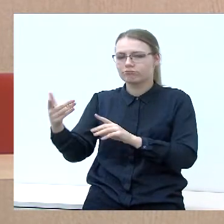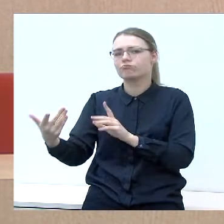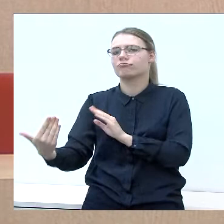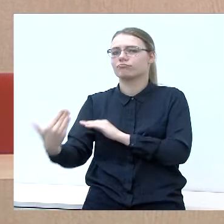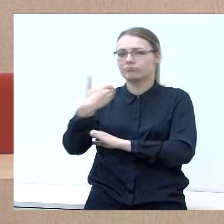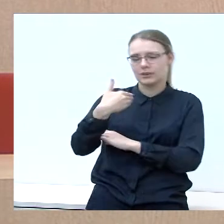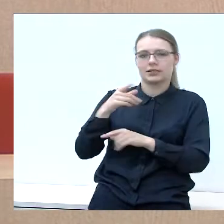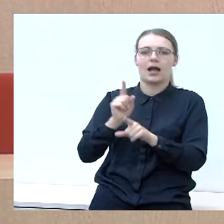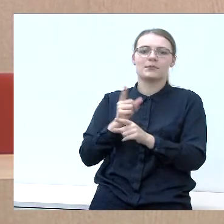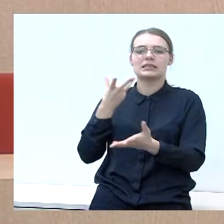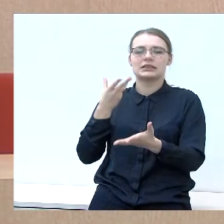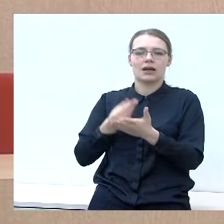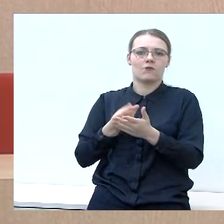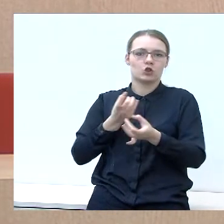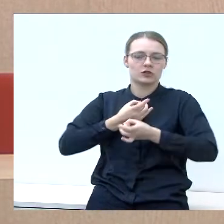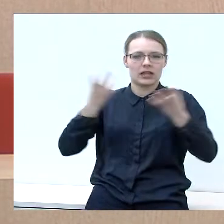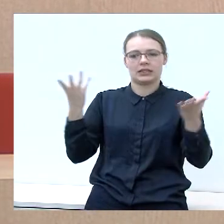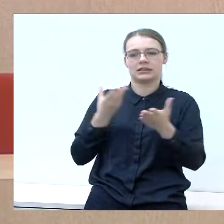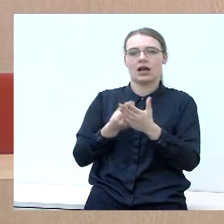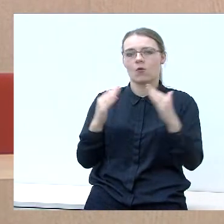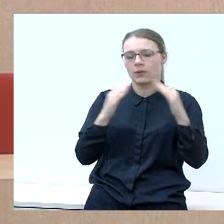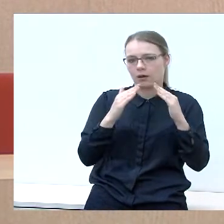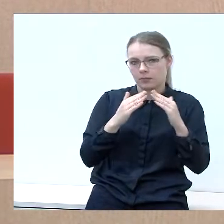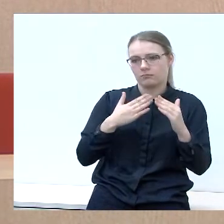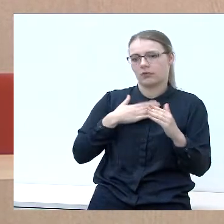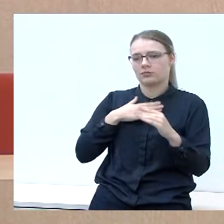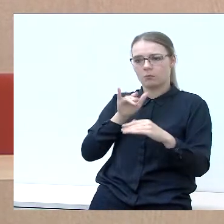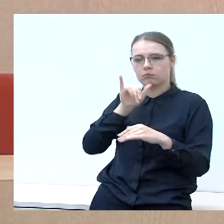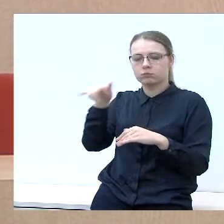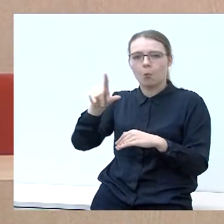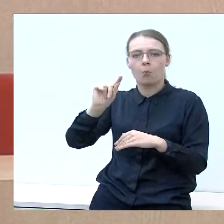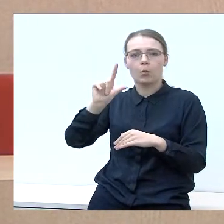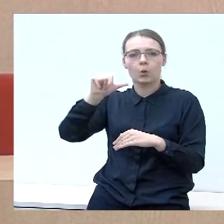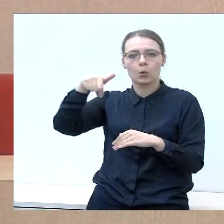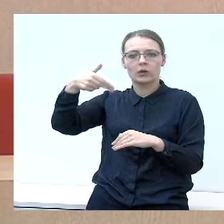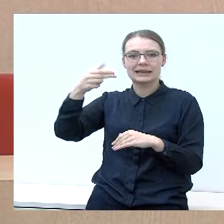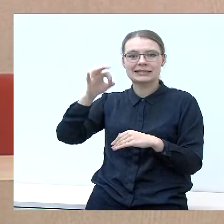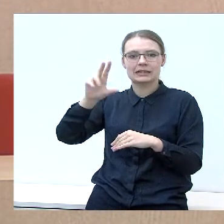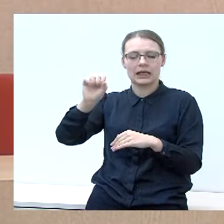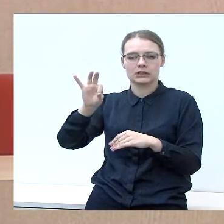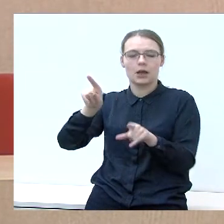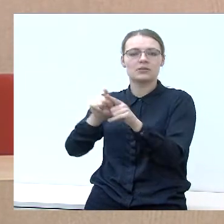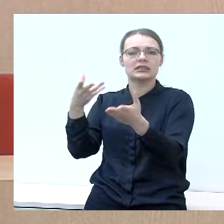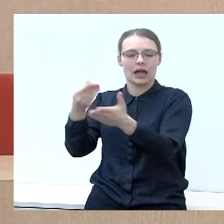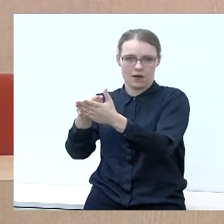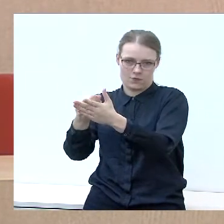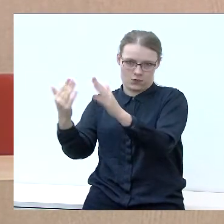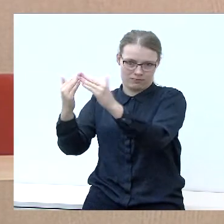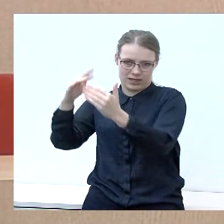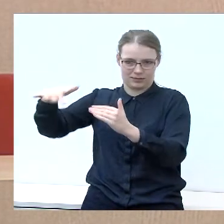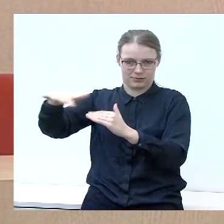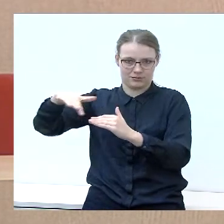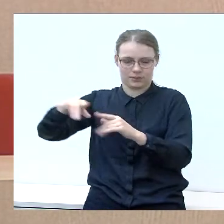mus kaip į savo šventes, į savo namus. Mes važiuojam į Punskų kraštą irgi kaip į savo šventes. Sėkam jų